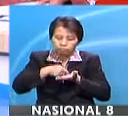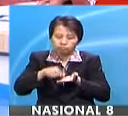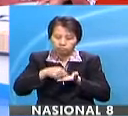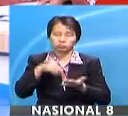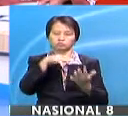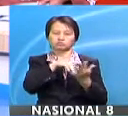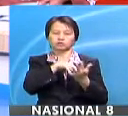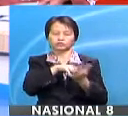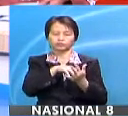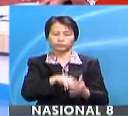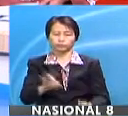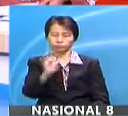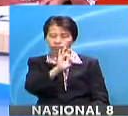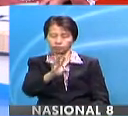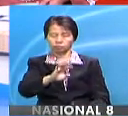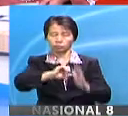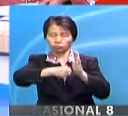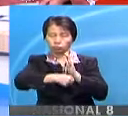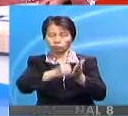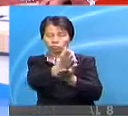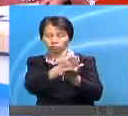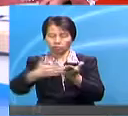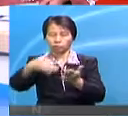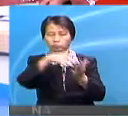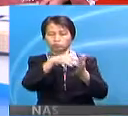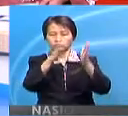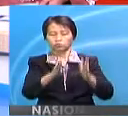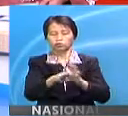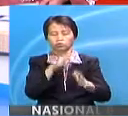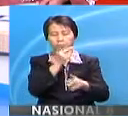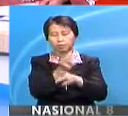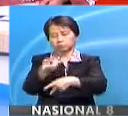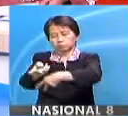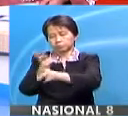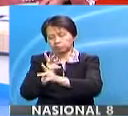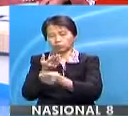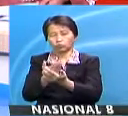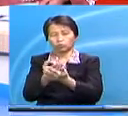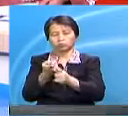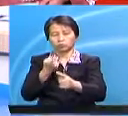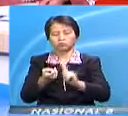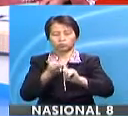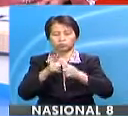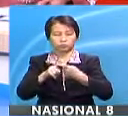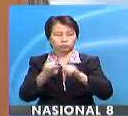pengajian. Menurut satu sumber, sebahagian pelajar berkenaan terpaksa meminjam wang daripada rakan-rakan.